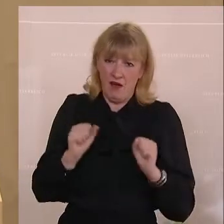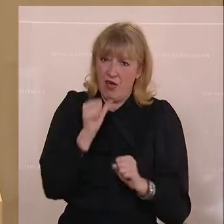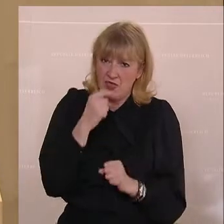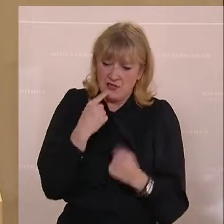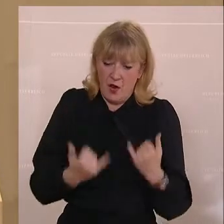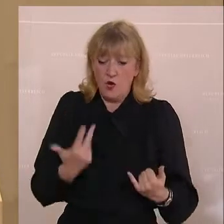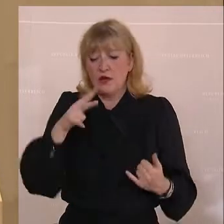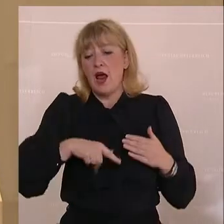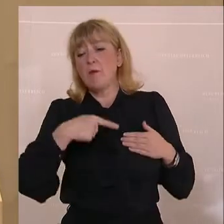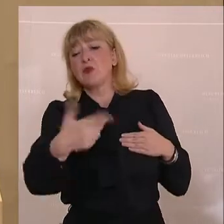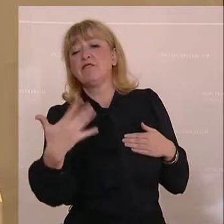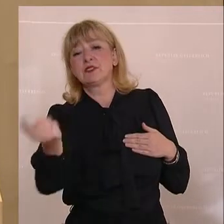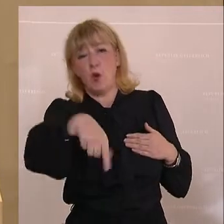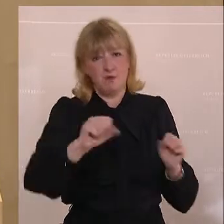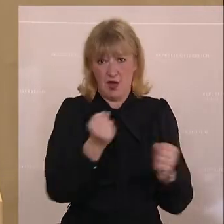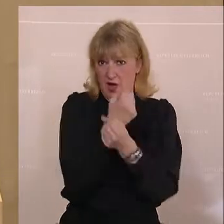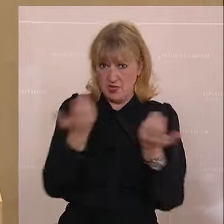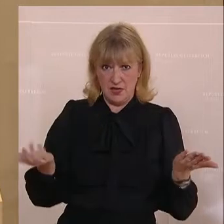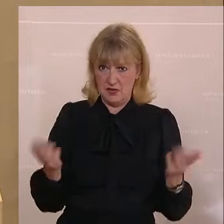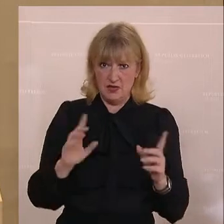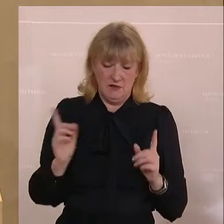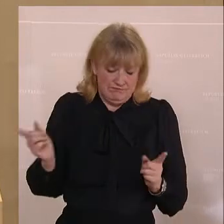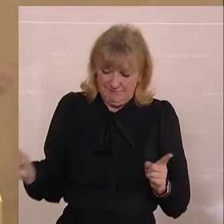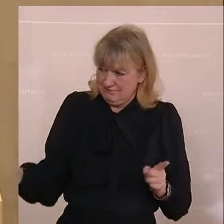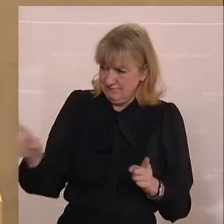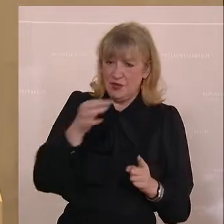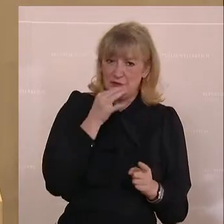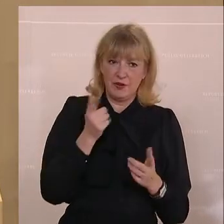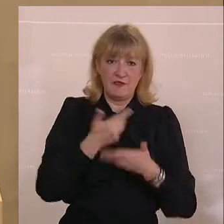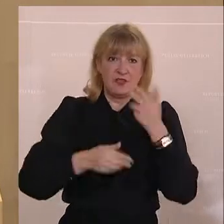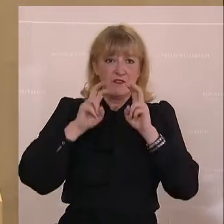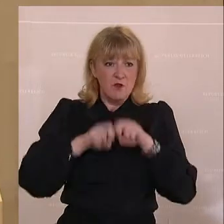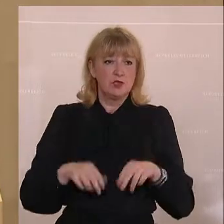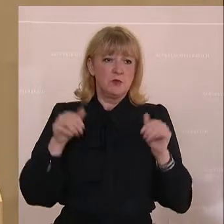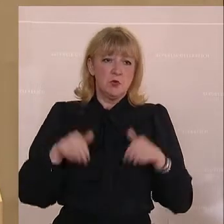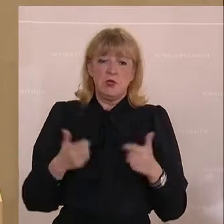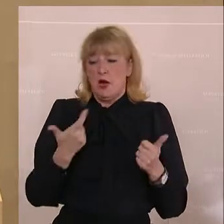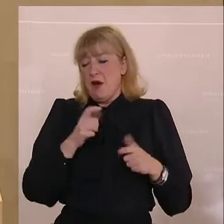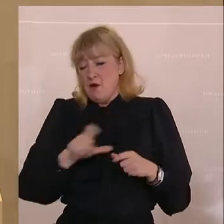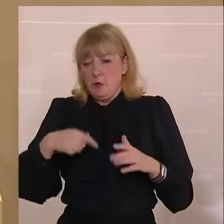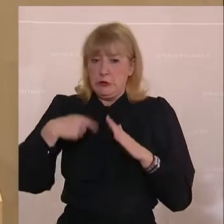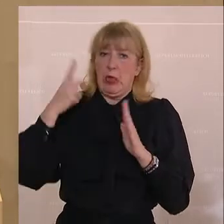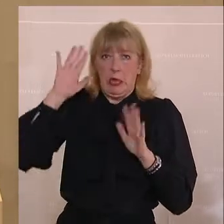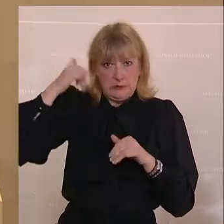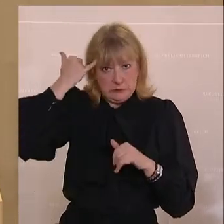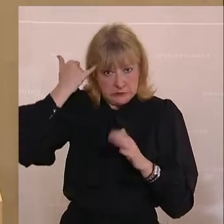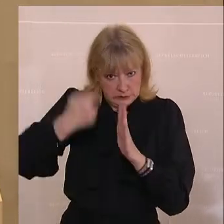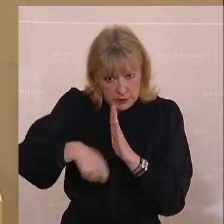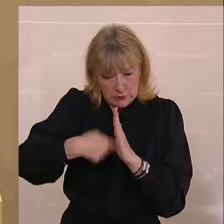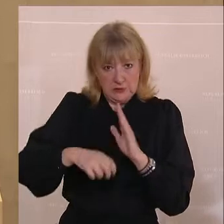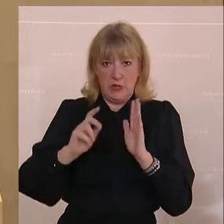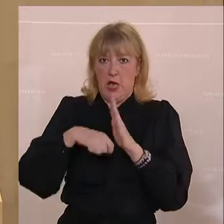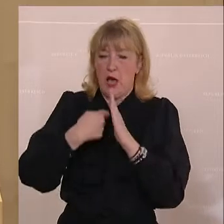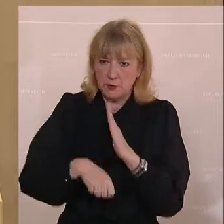können, was in drei Monaten ist. Das können auch Sie nicht sagen. Wirtschaftsforscher müssen sich alle paar Wochen korrigieren, weil sie es nicht sagen